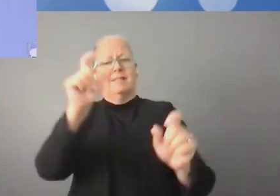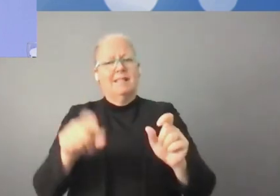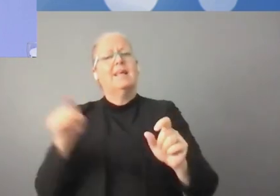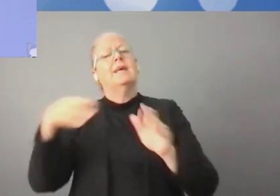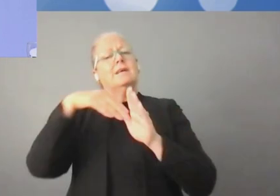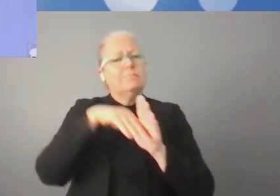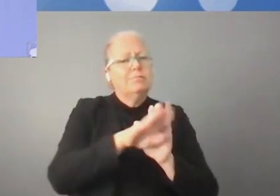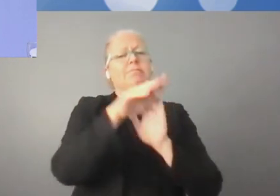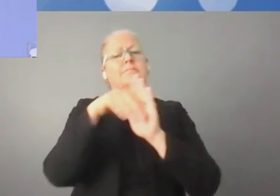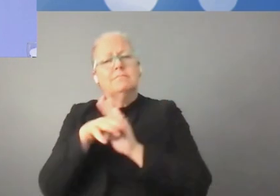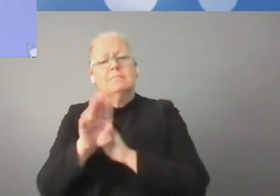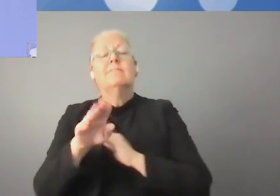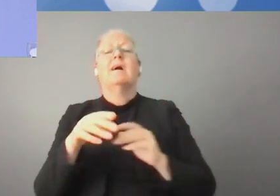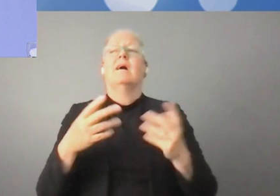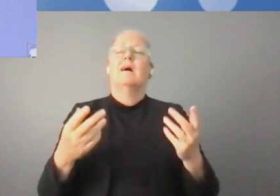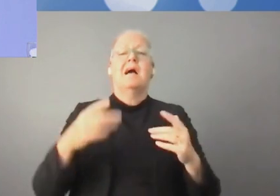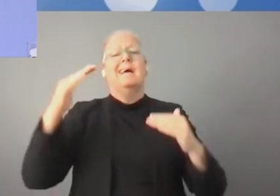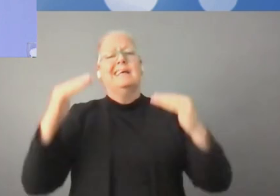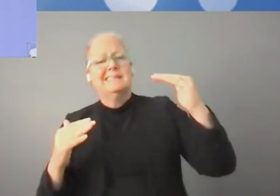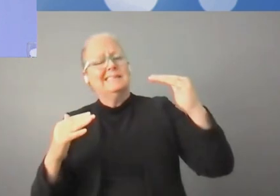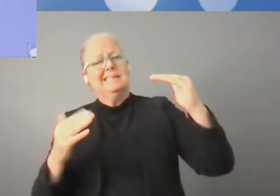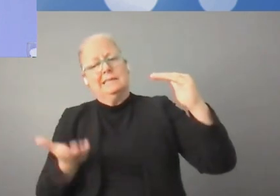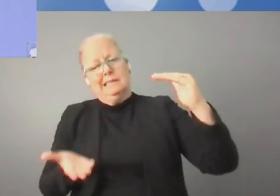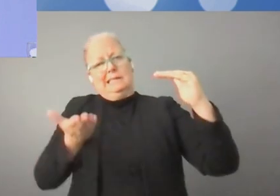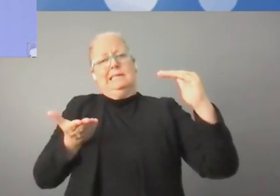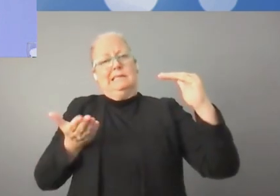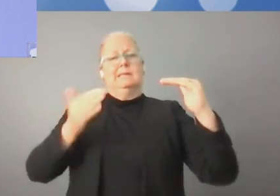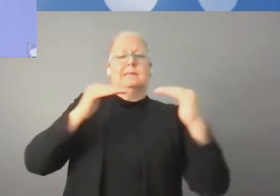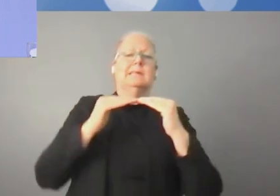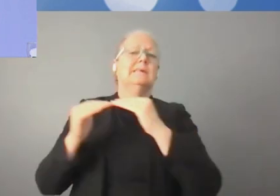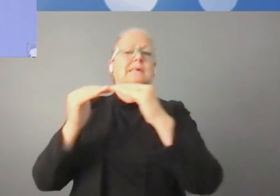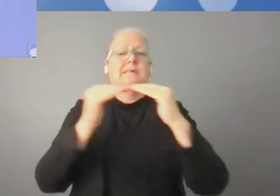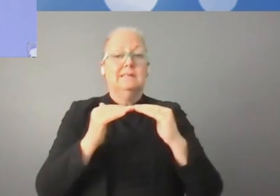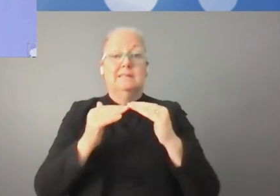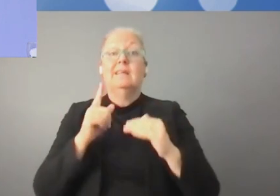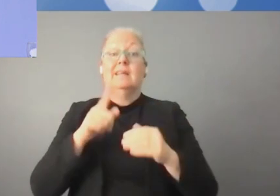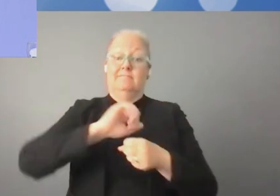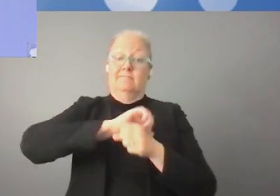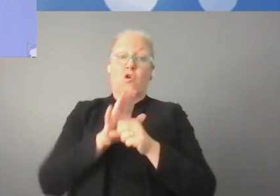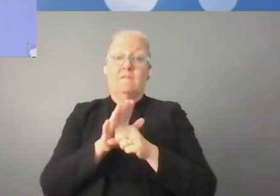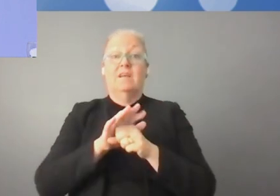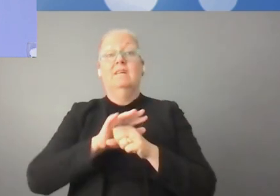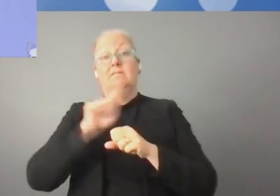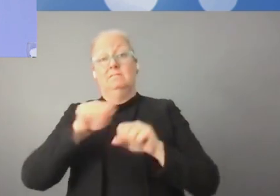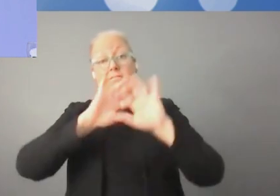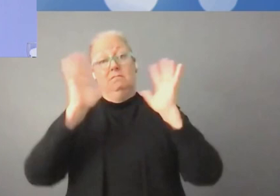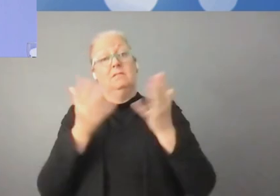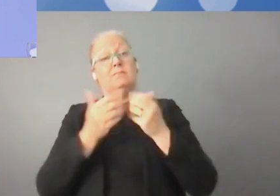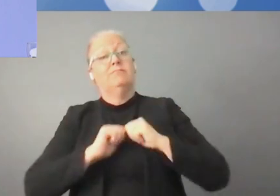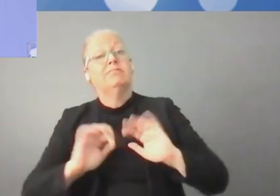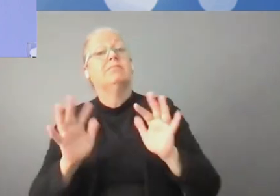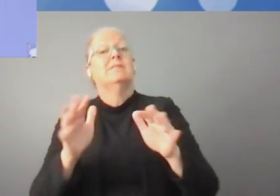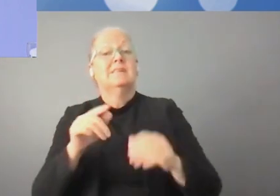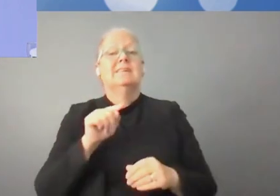numériques pour assurer la prospérité de tous, ou du plus grand nombre